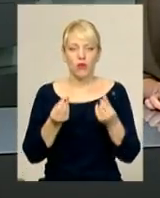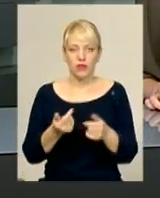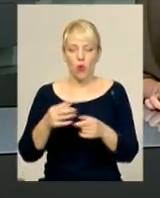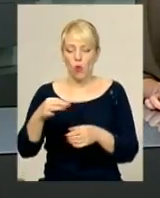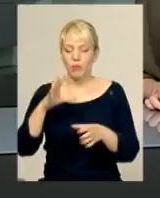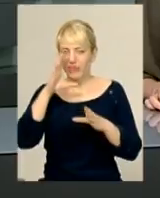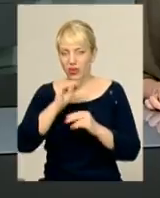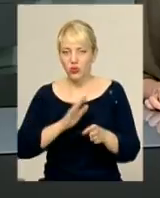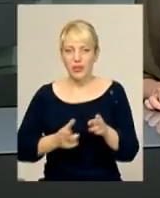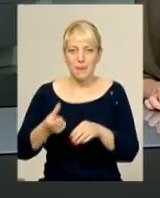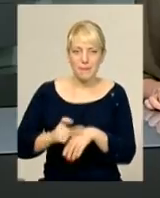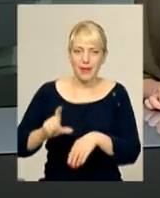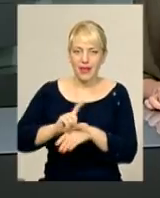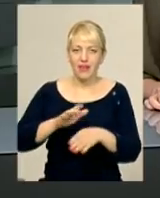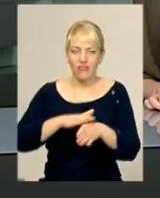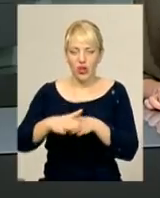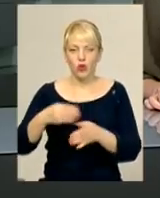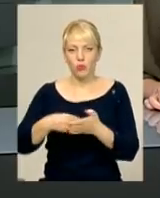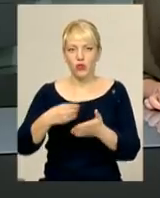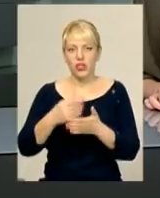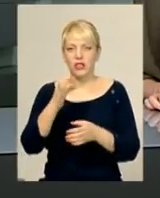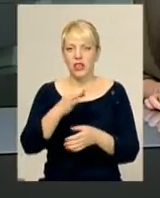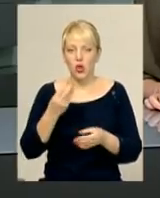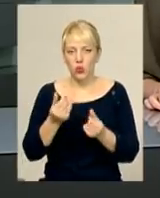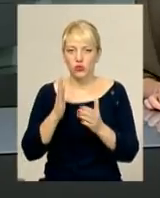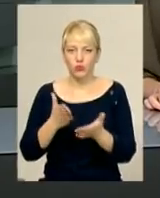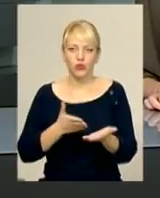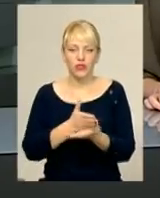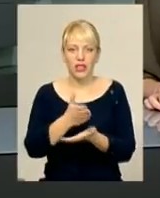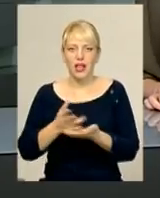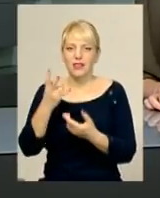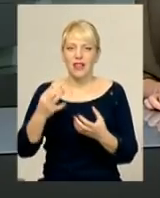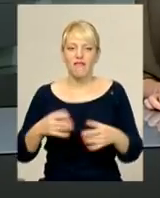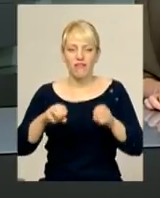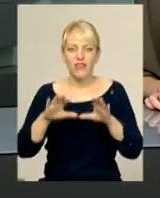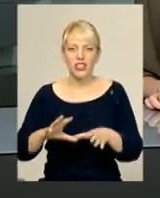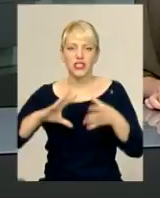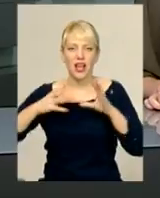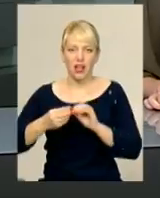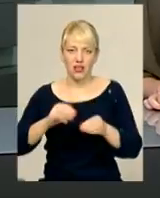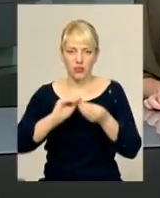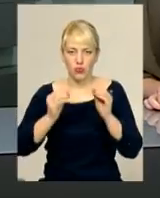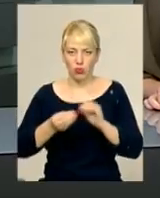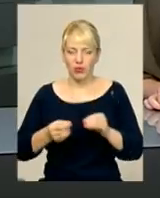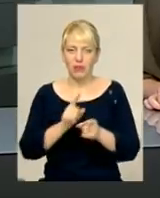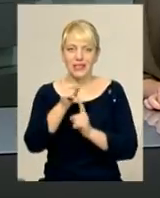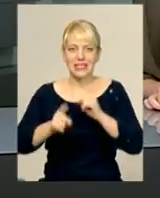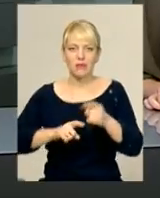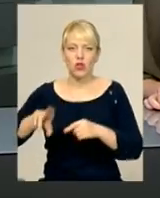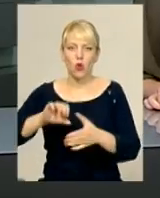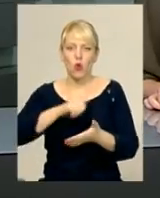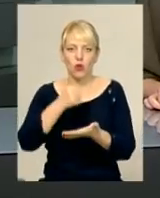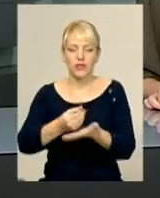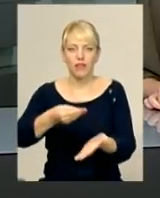перевиконати бюджет і гроші спрямують на вирішення нагальних проблем, запевняють обласні депутати. Зміни до головного фінансового